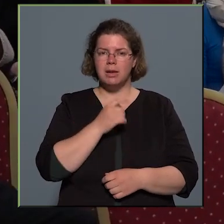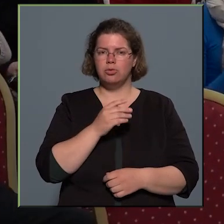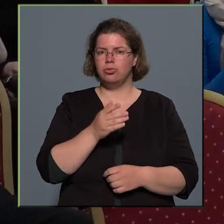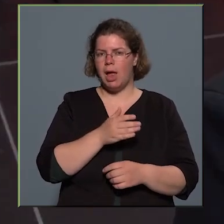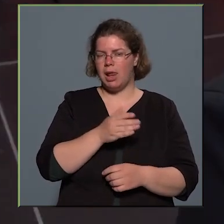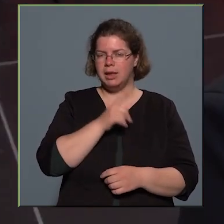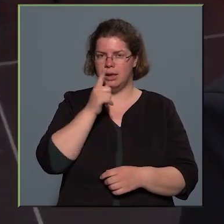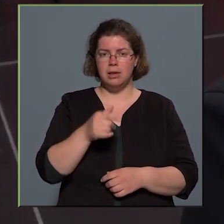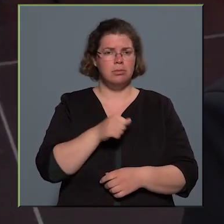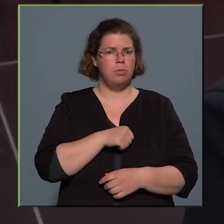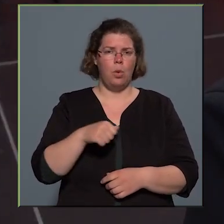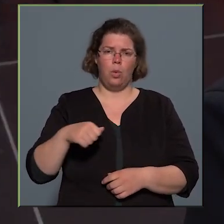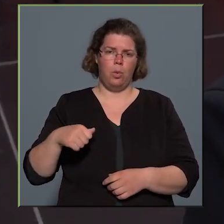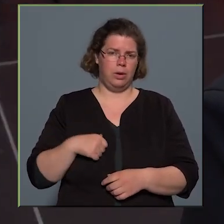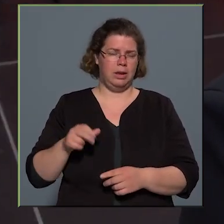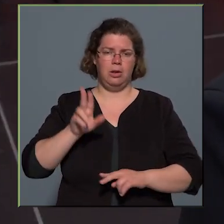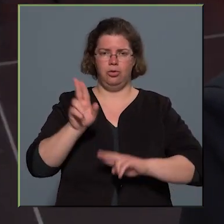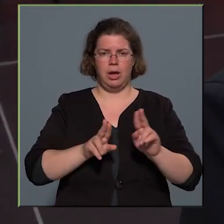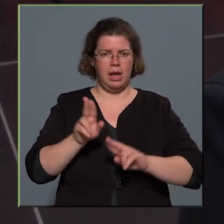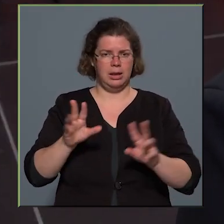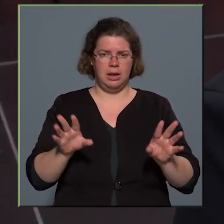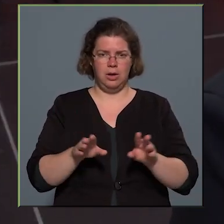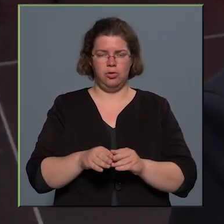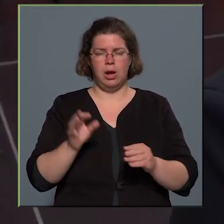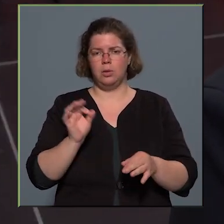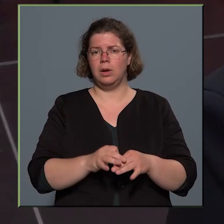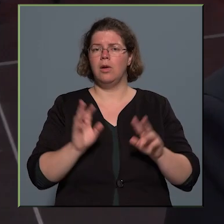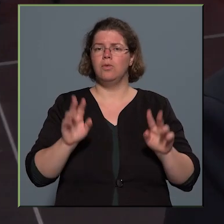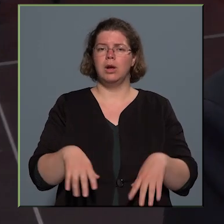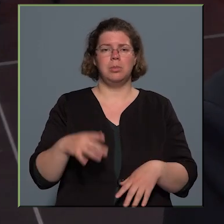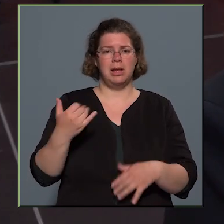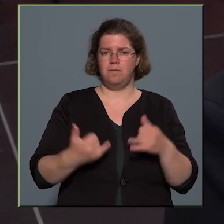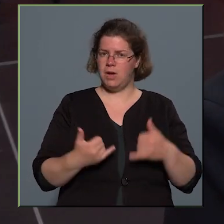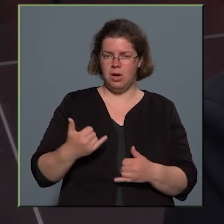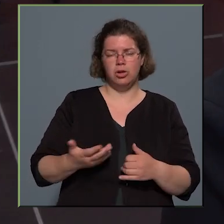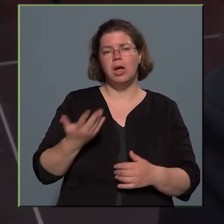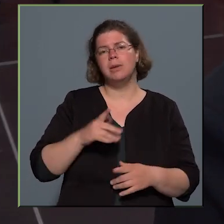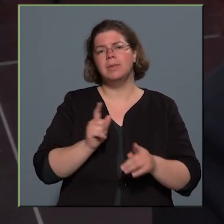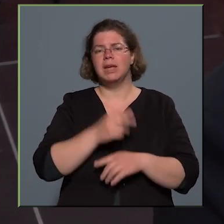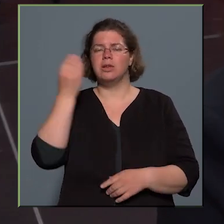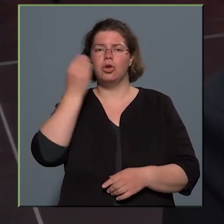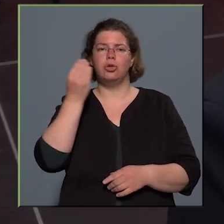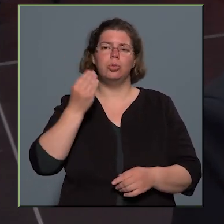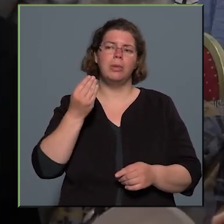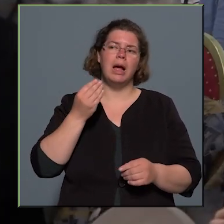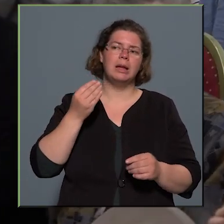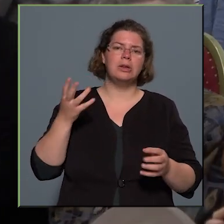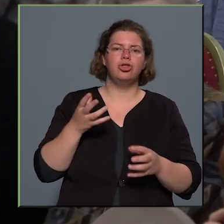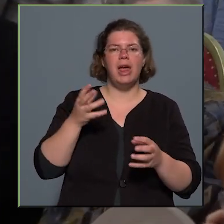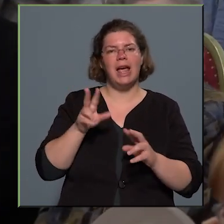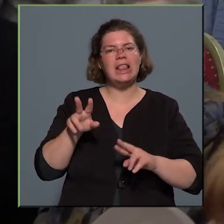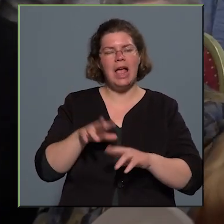teljesen önkéntes jelentkezéssel történik. Tényleg tulajdonképpen nem is verseny, inkább egy ilyen tanulmányi seregszemle.